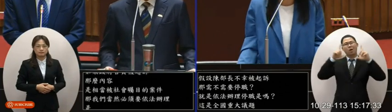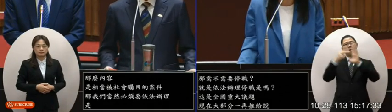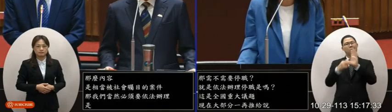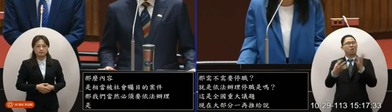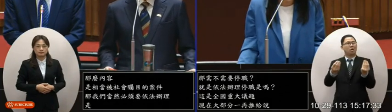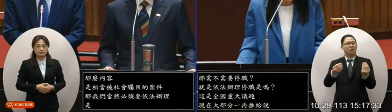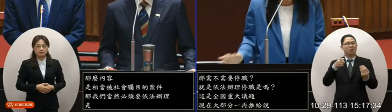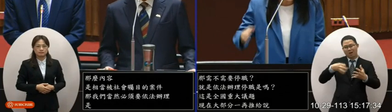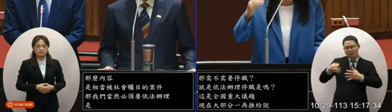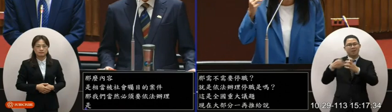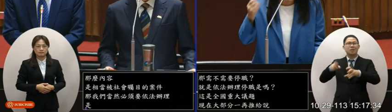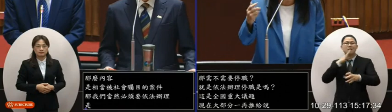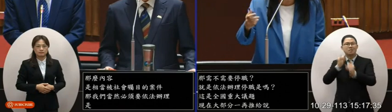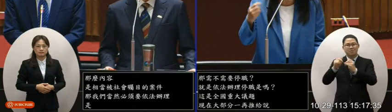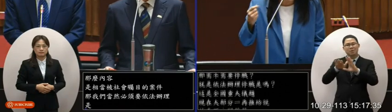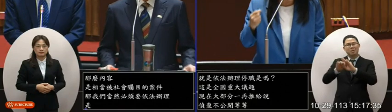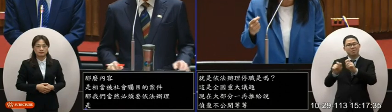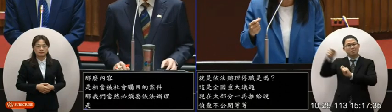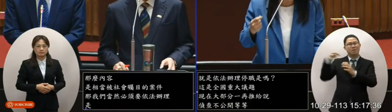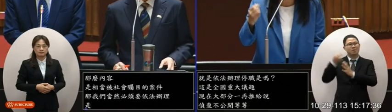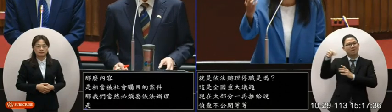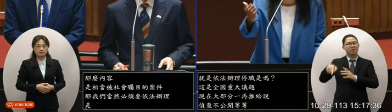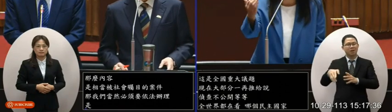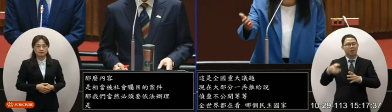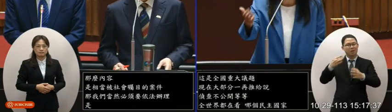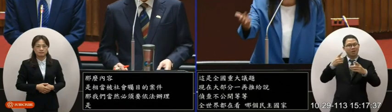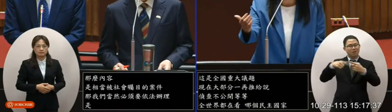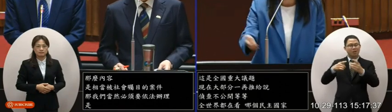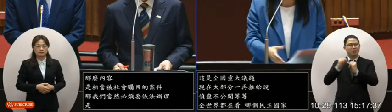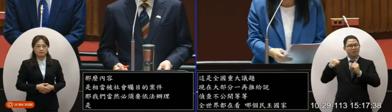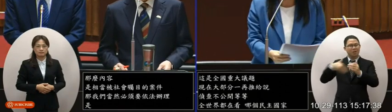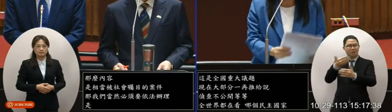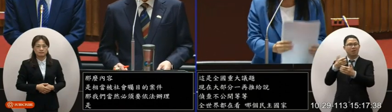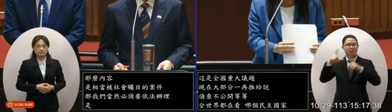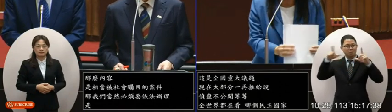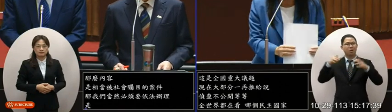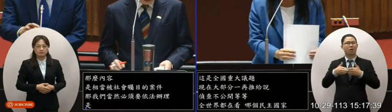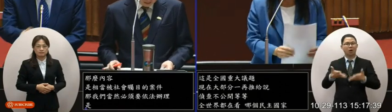雞蛋是人民的錢耶應該有資的權利人民有資的權利政府應該主動出來